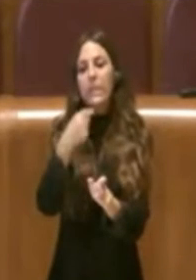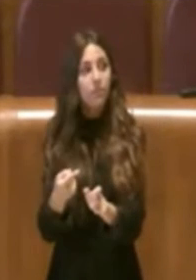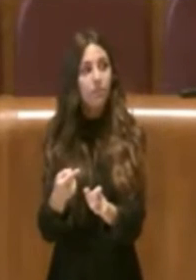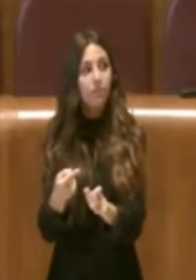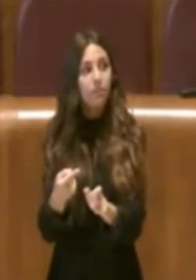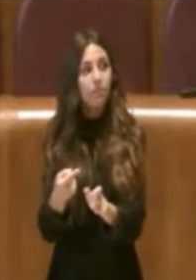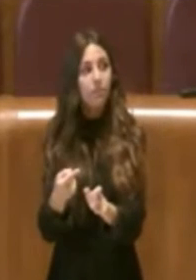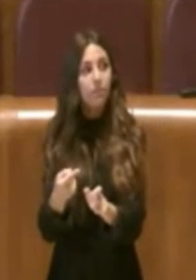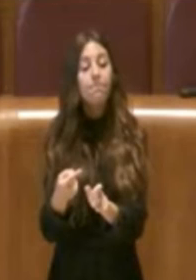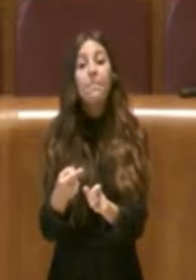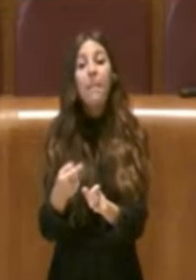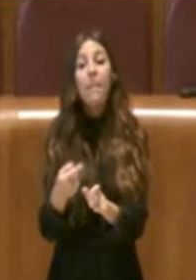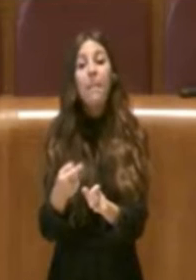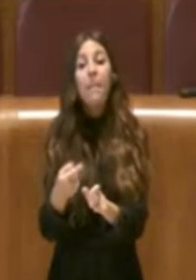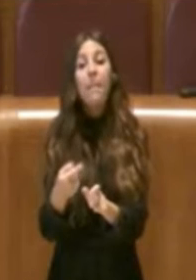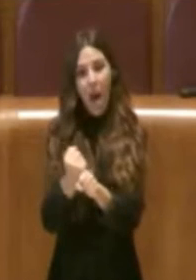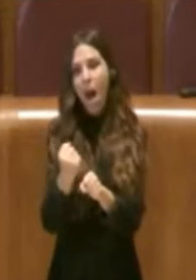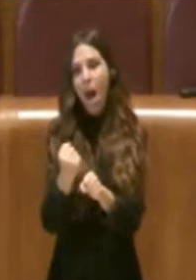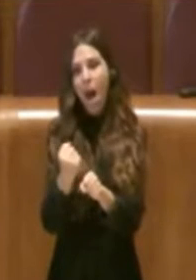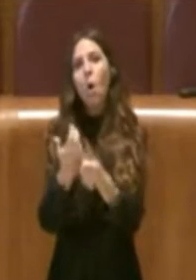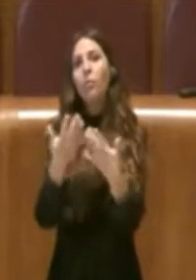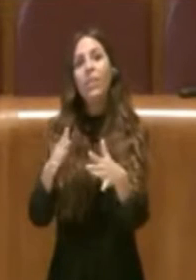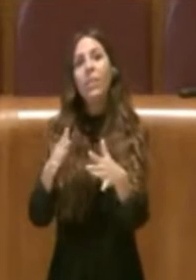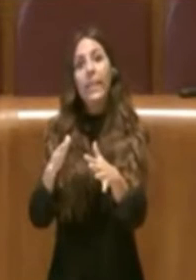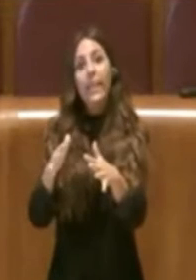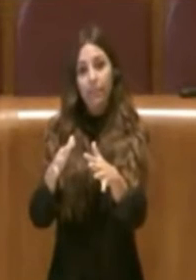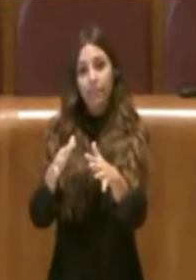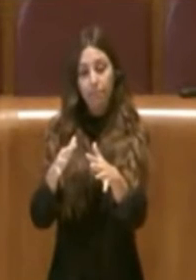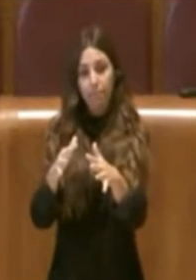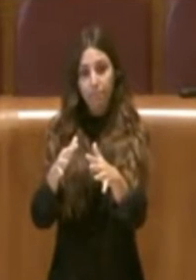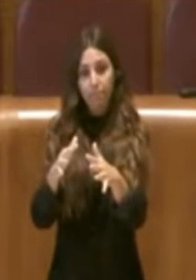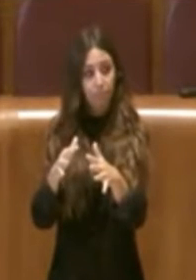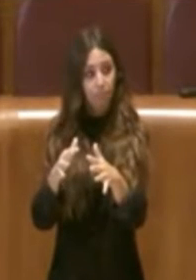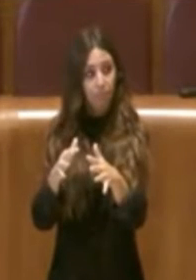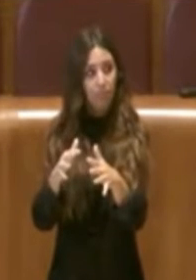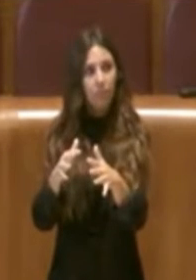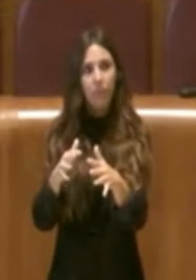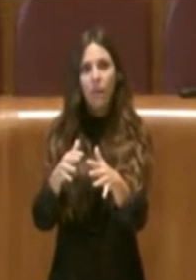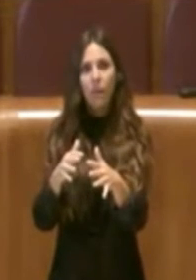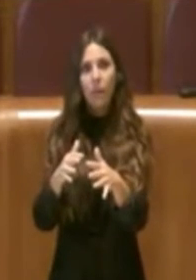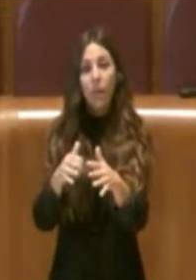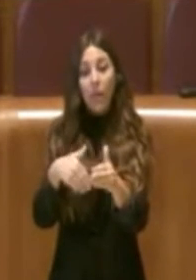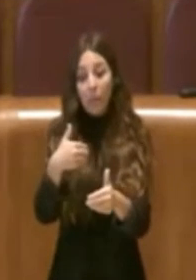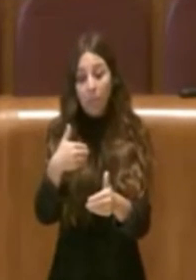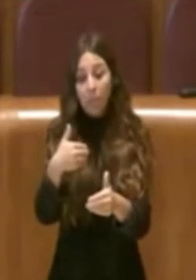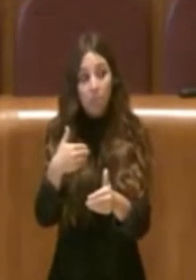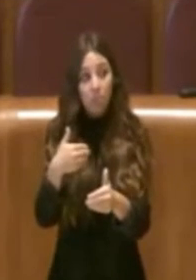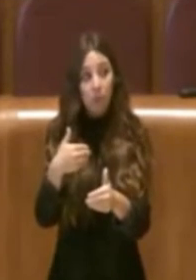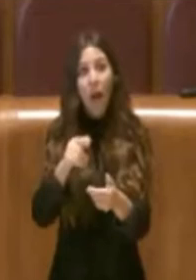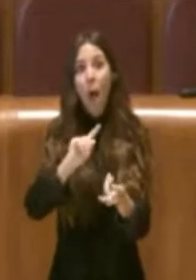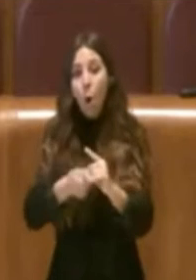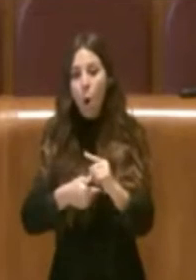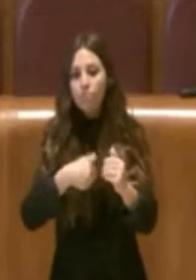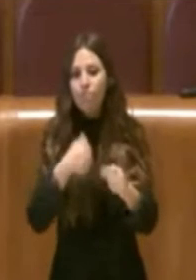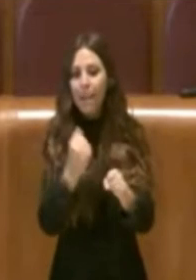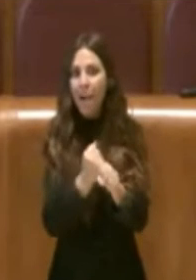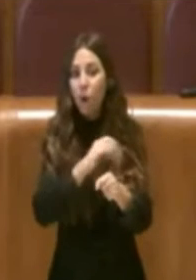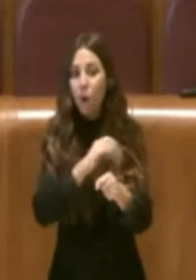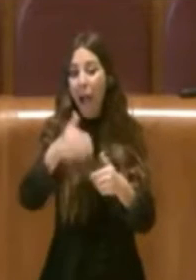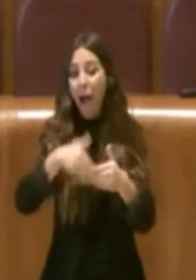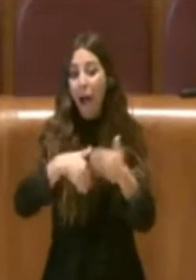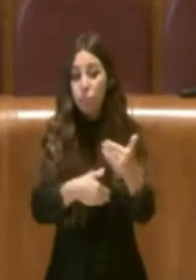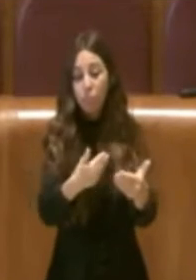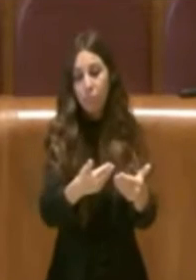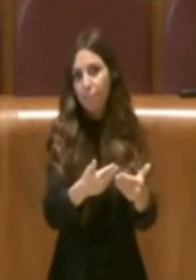della parte delle opere che riguarda il mercato e non procedere con la realizzazione delle opere pubbliche proprio per la